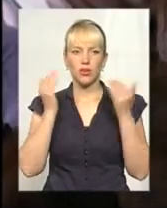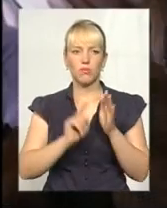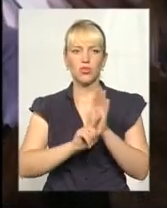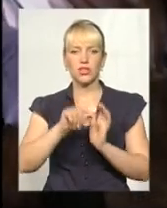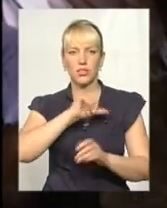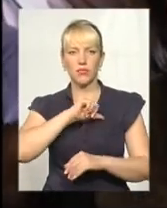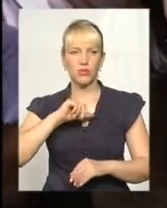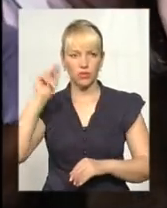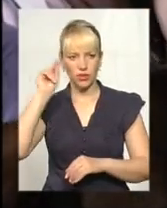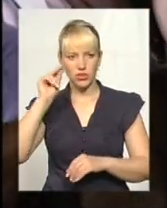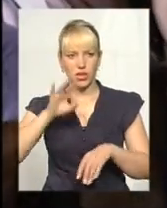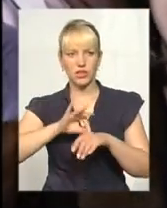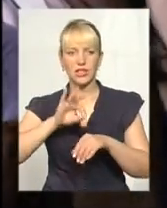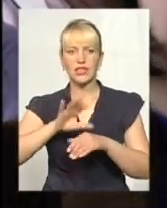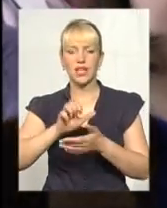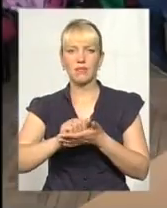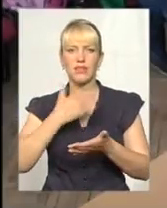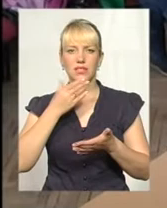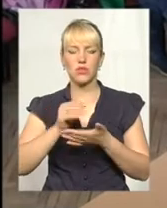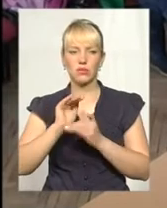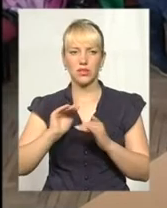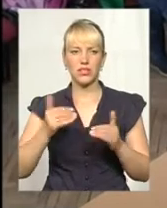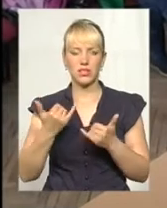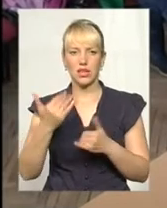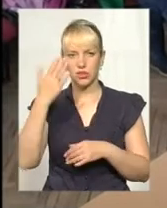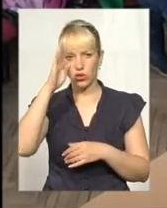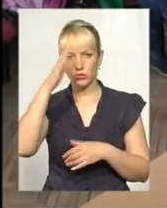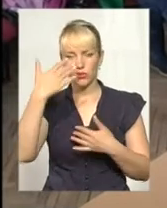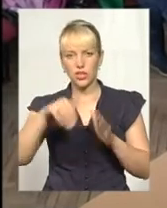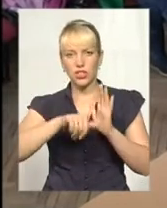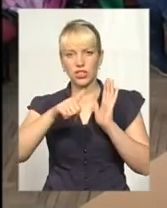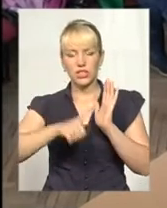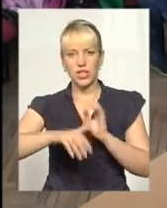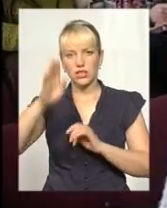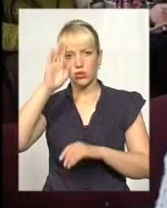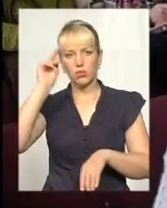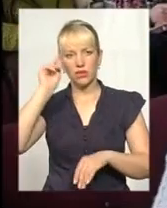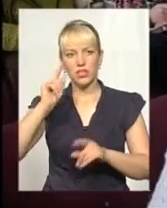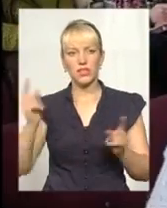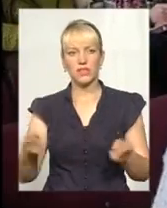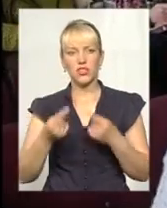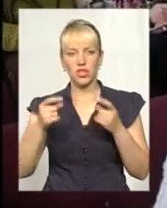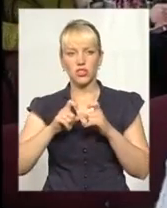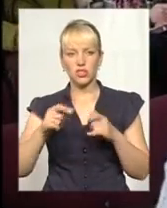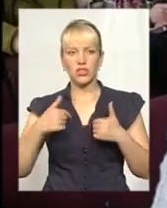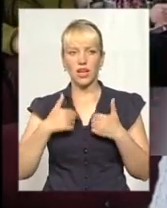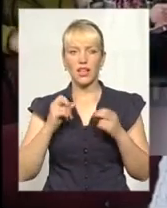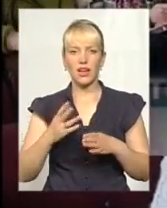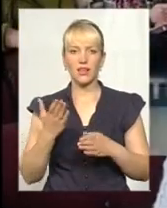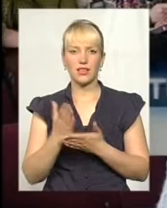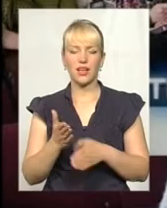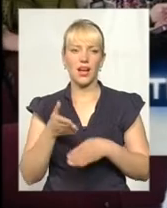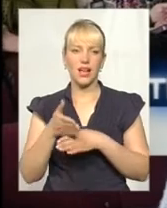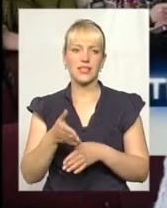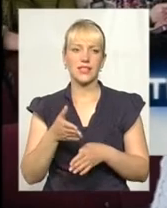недугу та займатися зі своїми дітьми. Наразі хлопцю 16 і він навчається у звичайній школі. Я для нього як асистент.